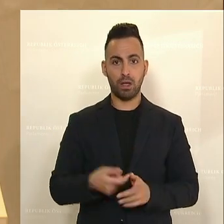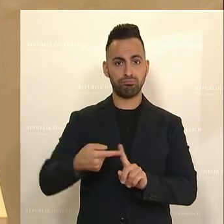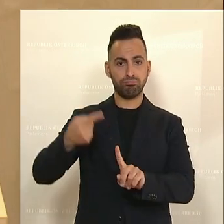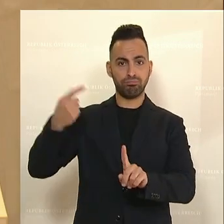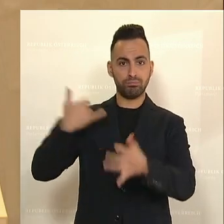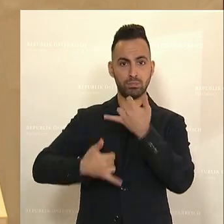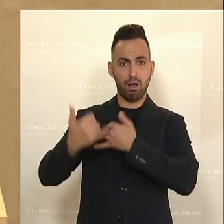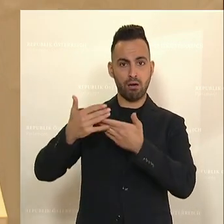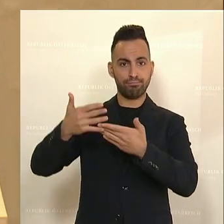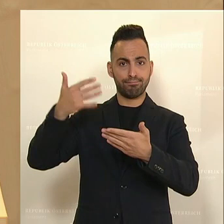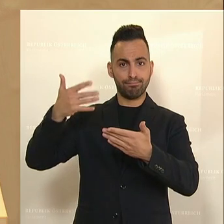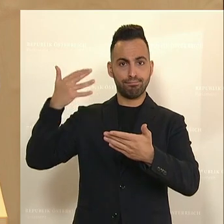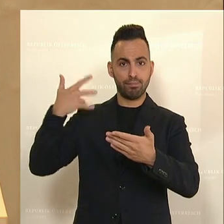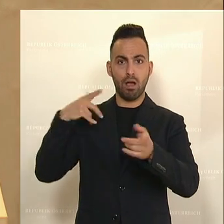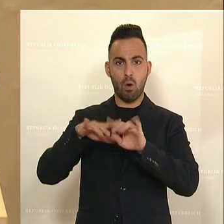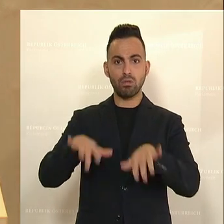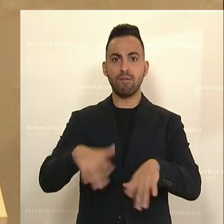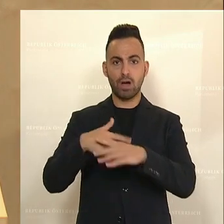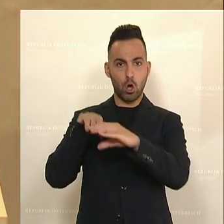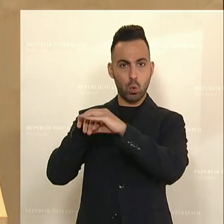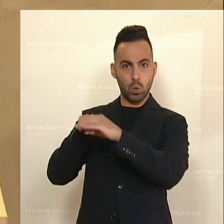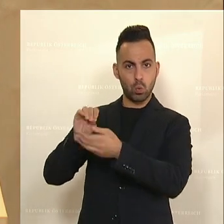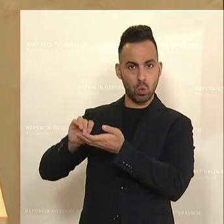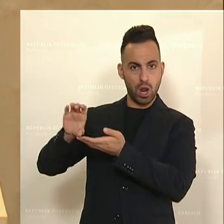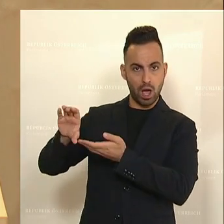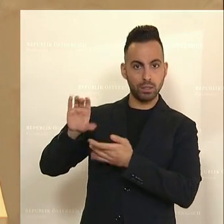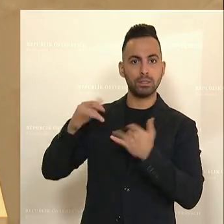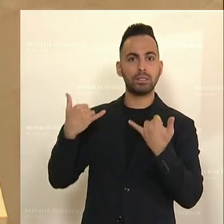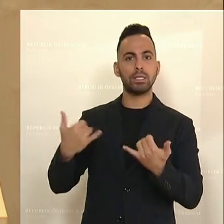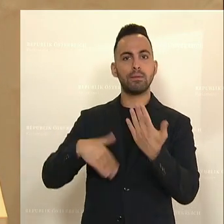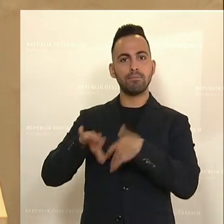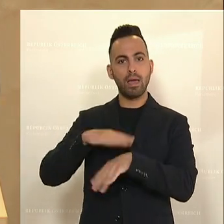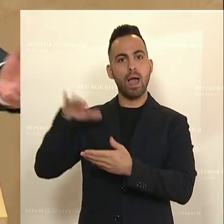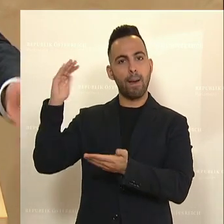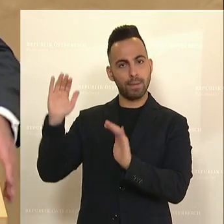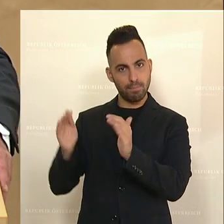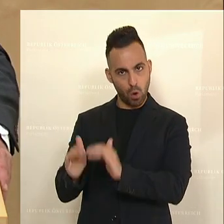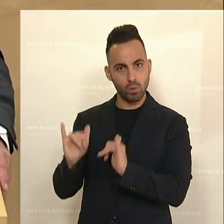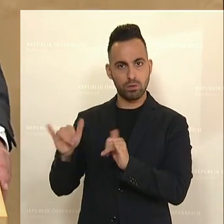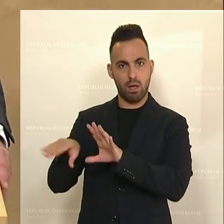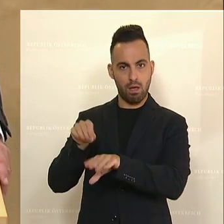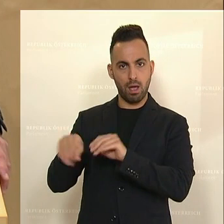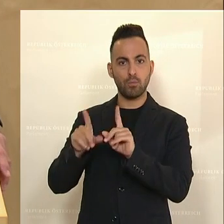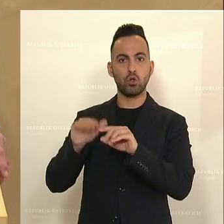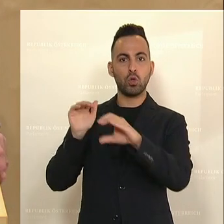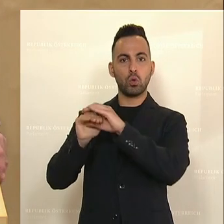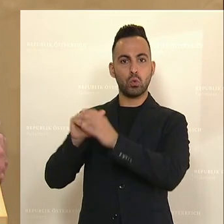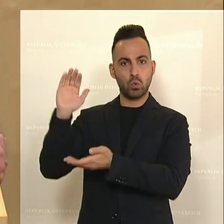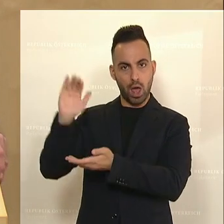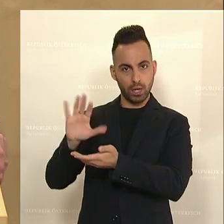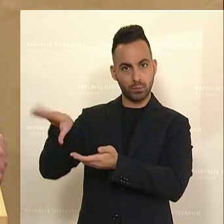Jahren hat es ja durchaus auch Rücklagen gegeben. Diese wurden wieder verstärkt abgebaut. Es wird hier aus den Rücklagen